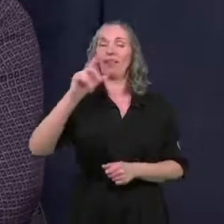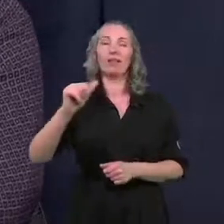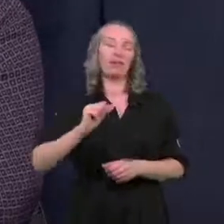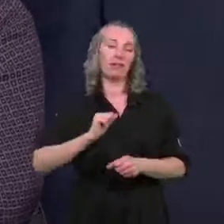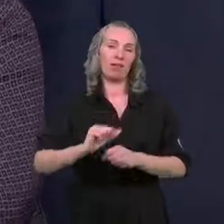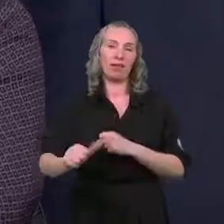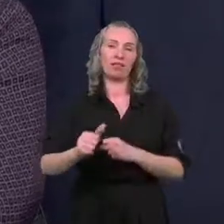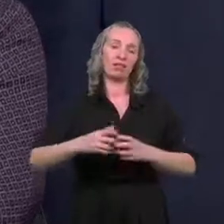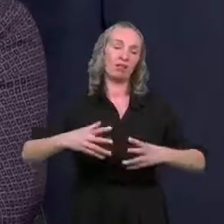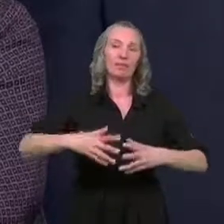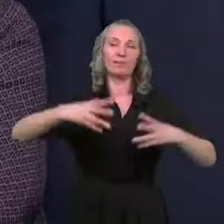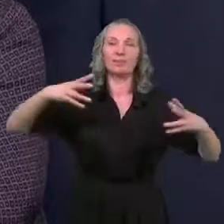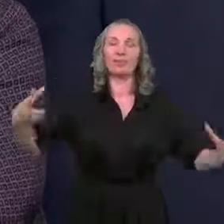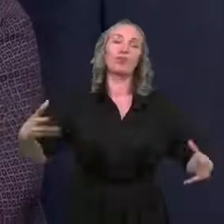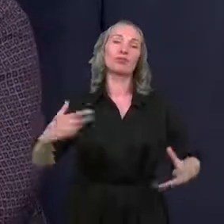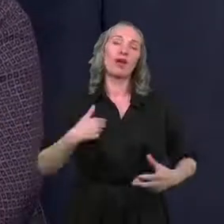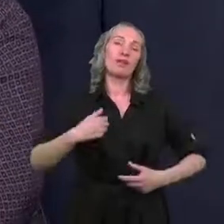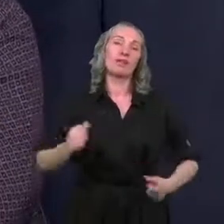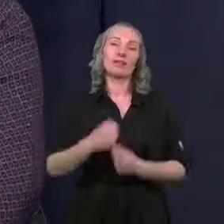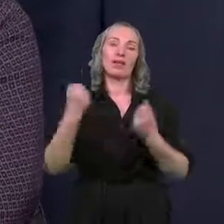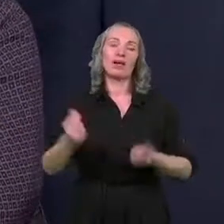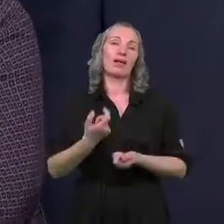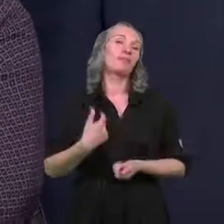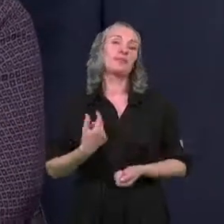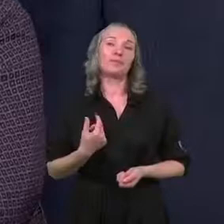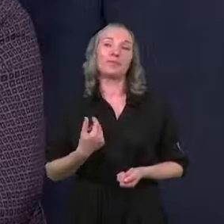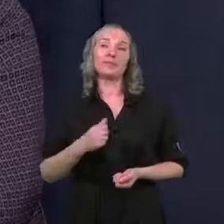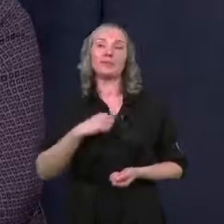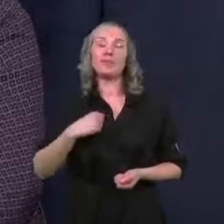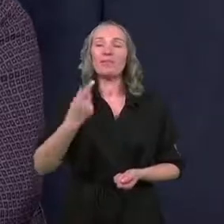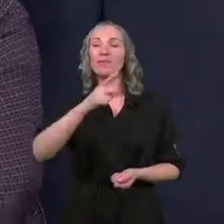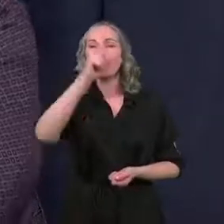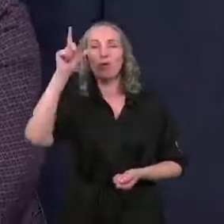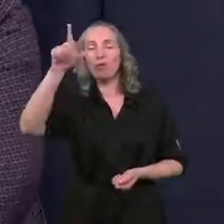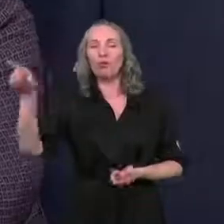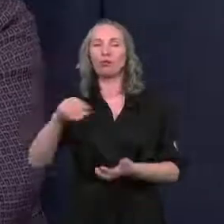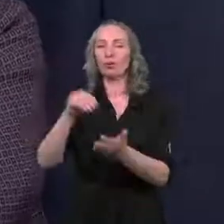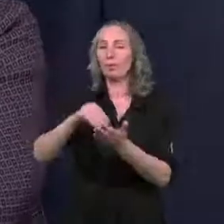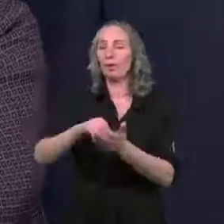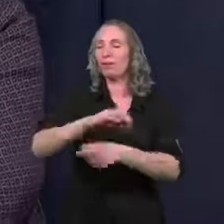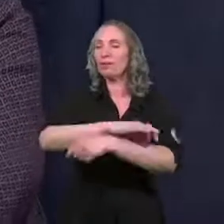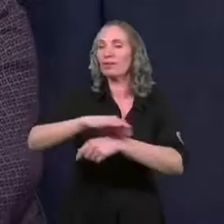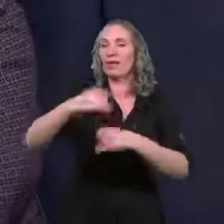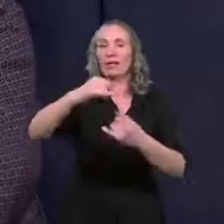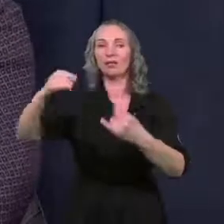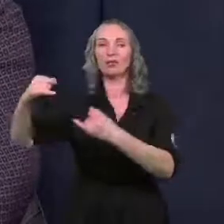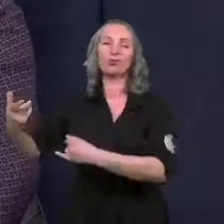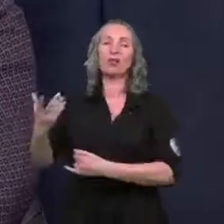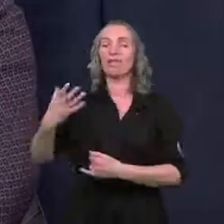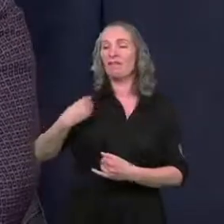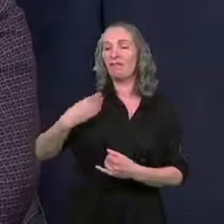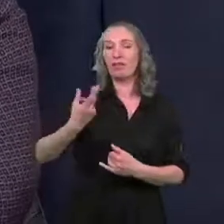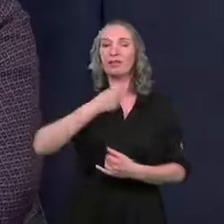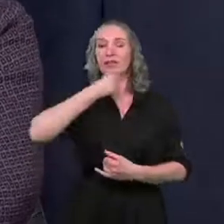niezwykle obszerna i staramy się reagować na państwa potrzeby w różnym zakresie. I osób w wieku